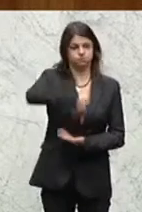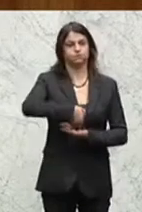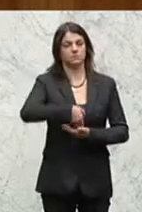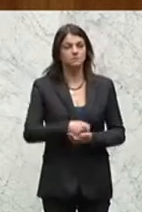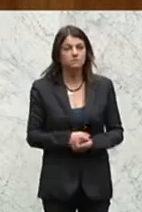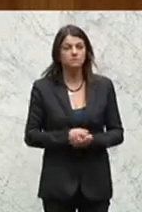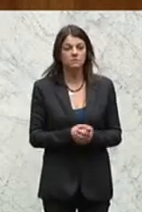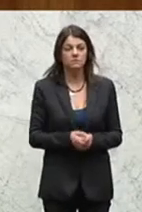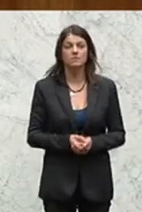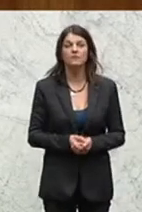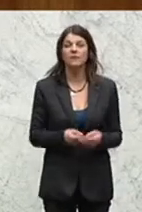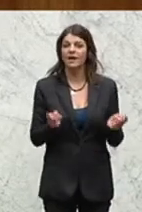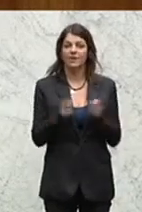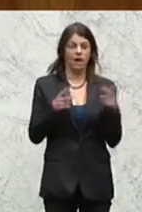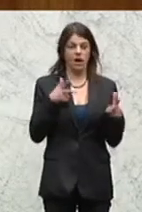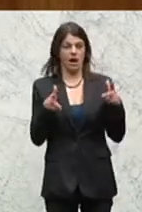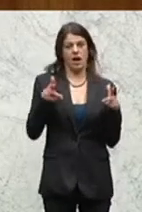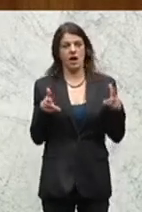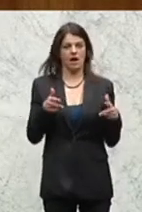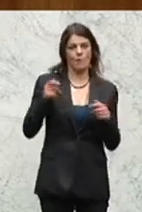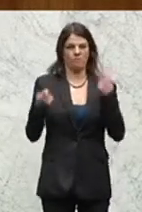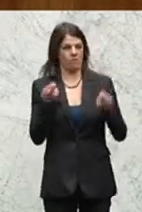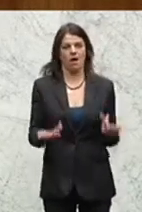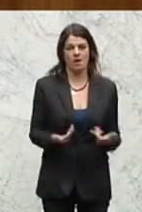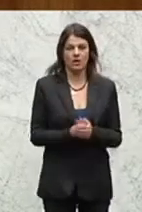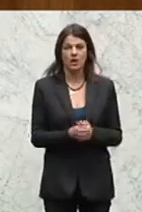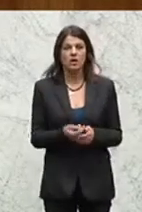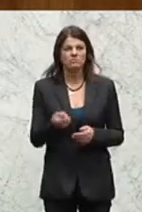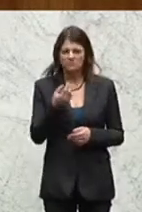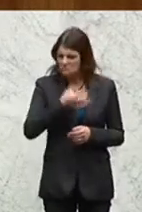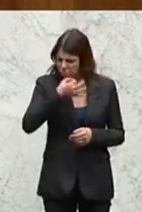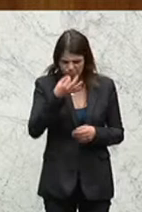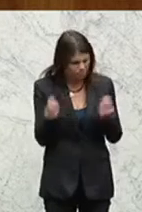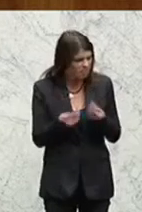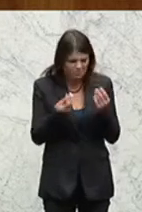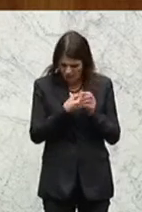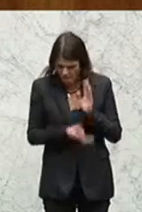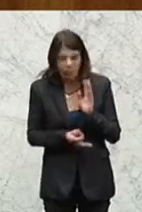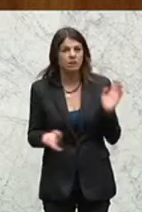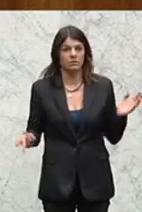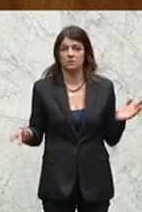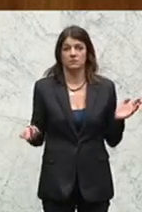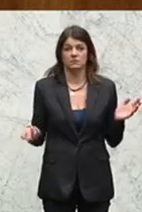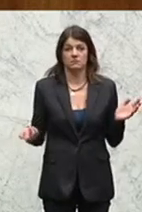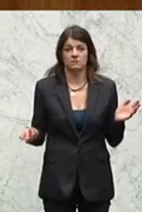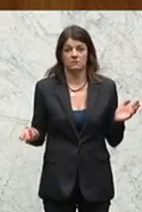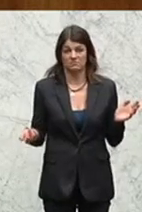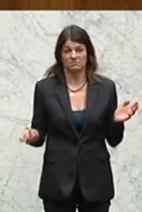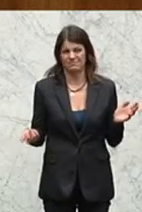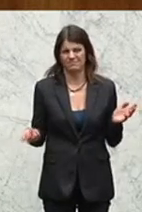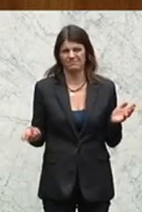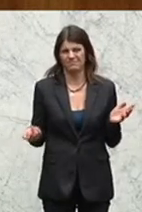und magaziniert so richtig auf und gibt Dinge von sich, die eigentlich